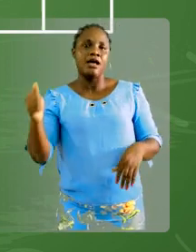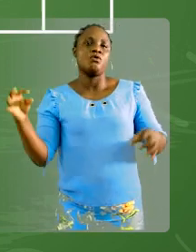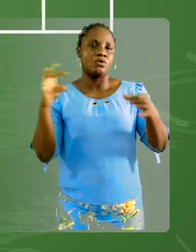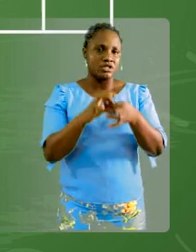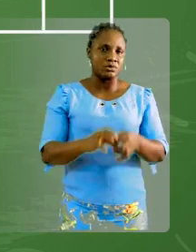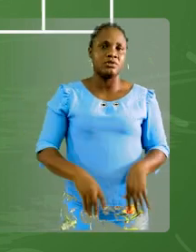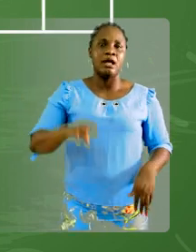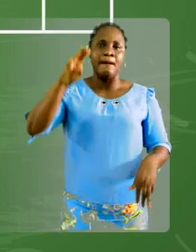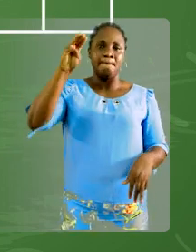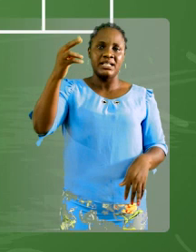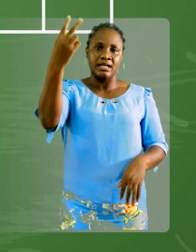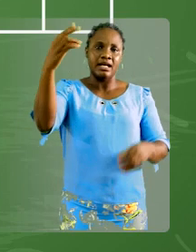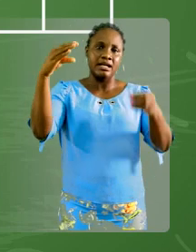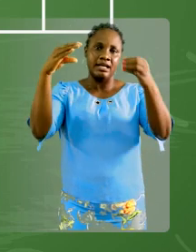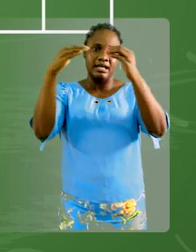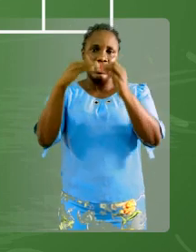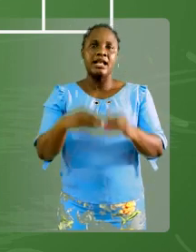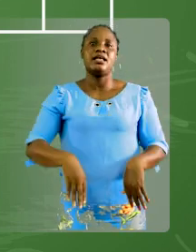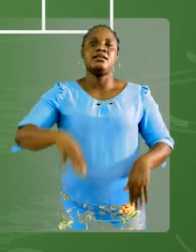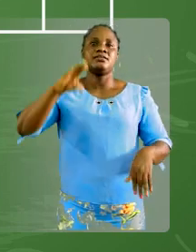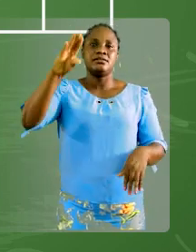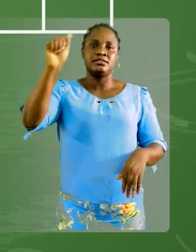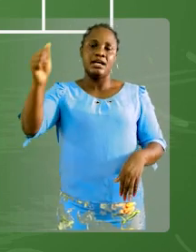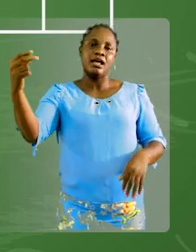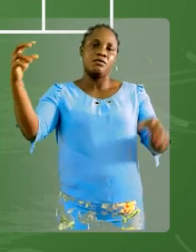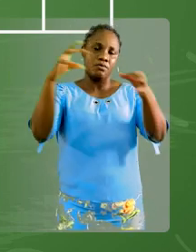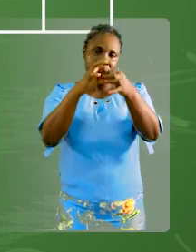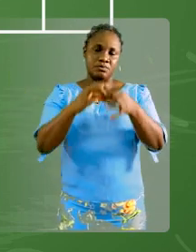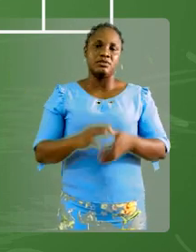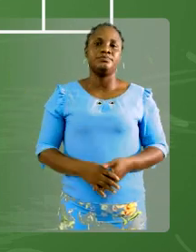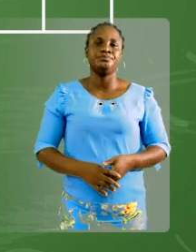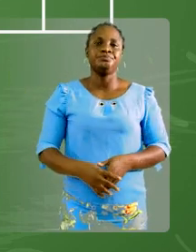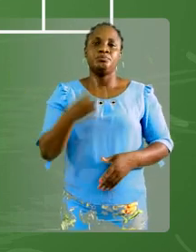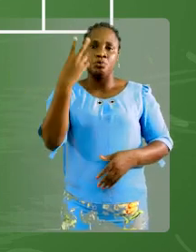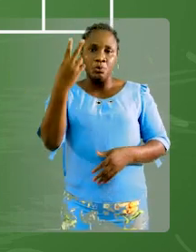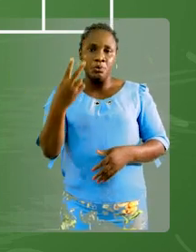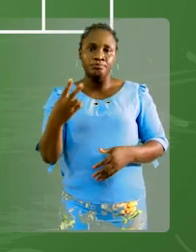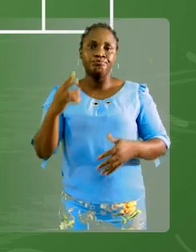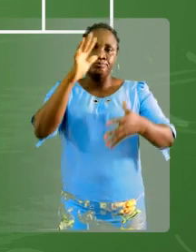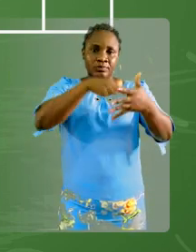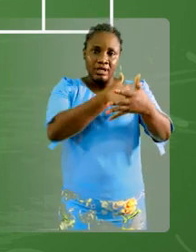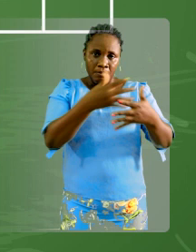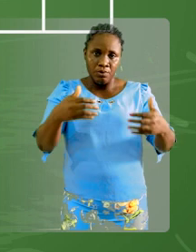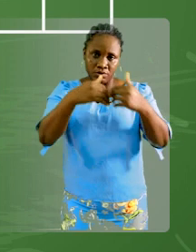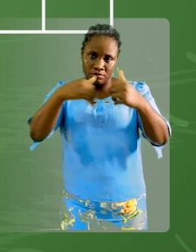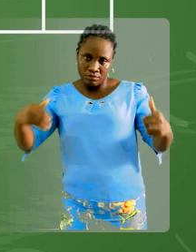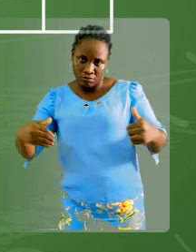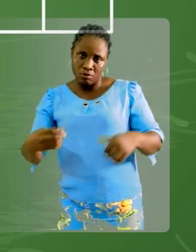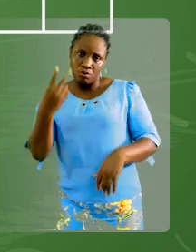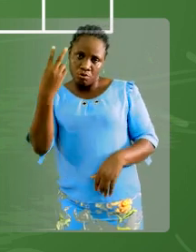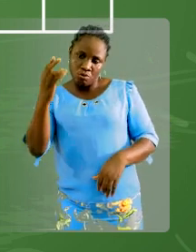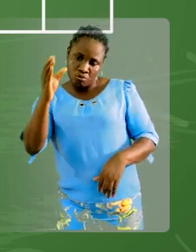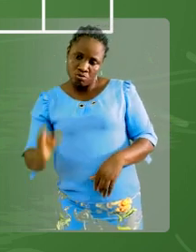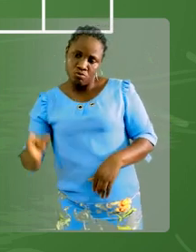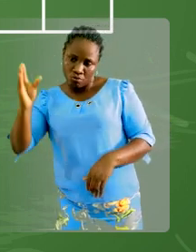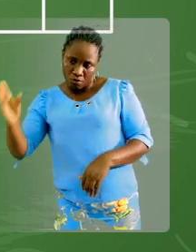Et enfin, mètre carré égale à centi-a, correspondance. Ces deux tableaux sont divisés en deux sous